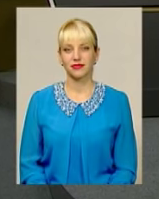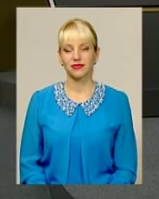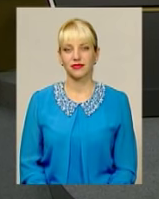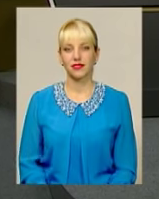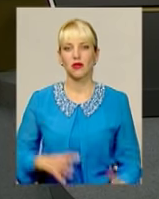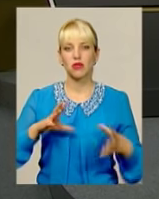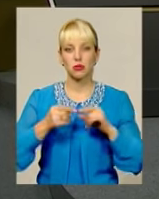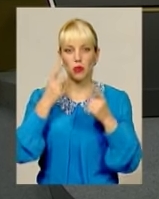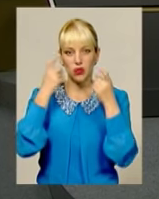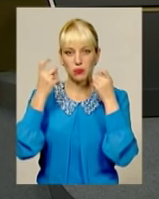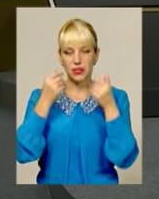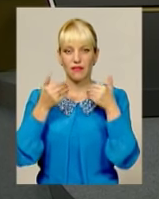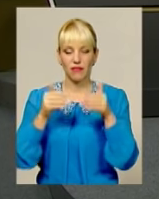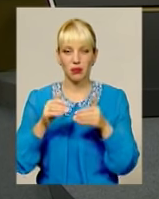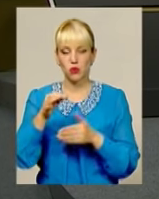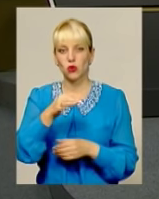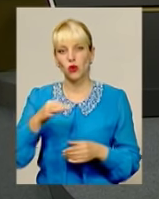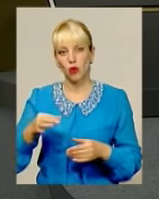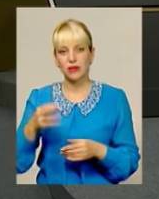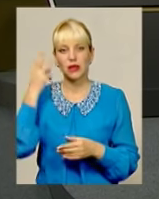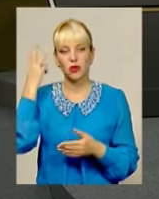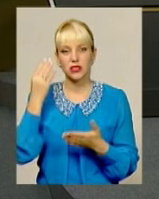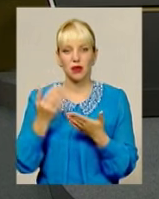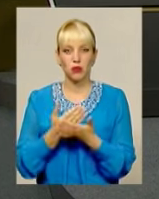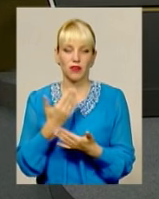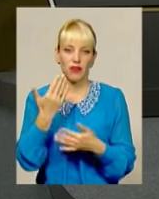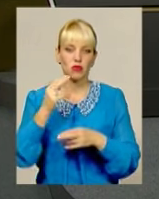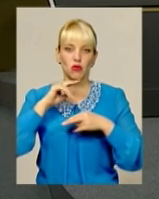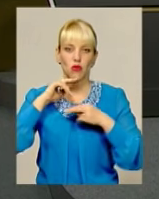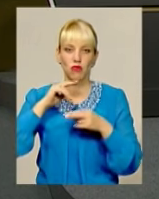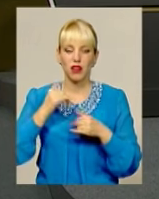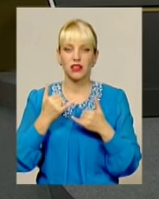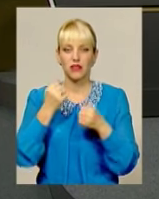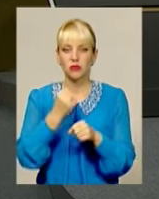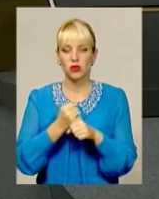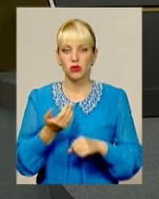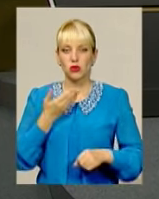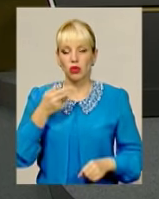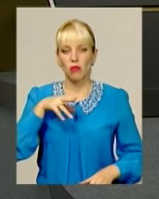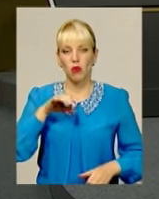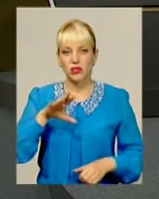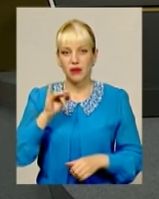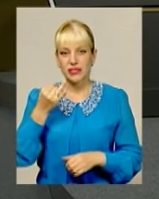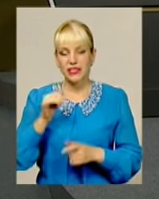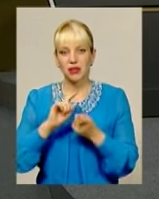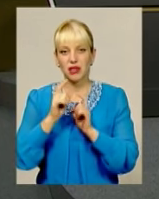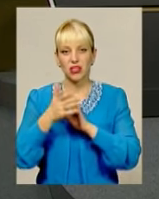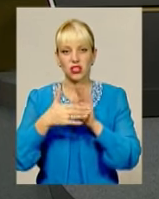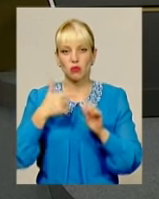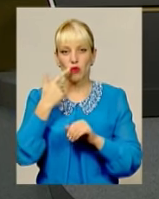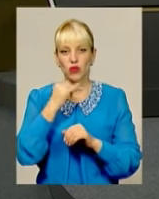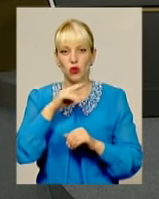Підсумковий інформаційний випуск області «Подільська панорама» до вашої уваги. У студії працюють ведучий Віталій Постемський та